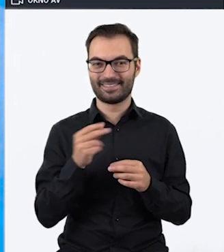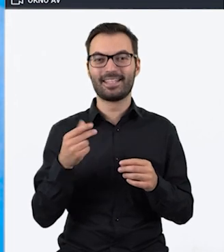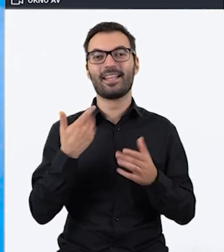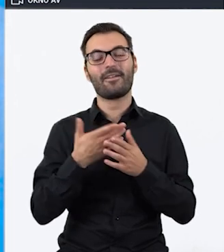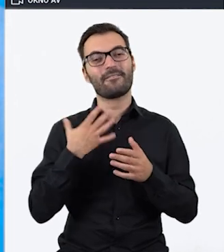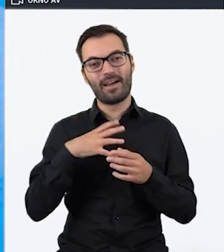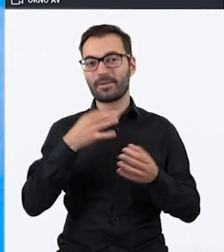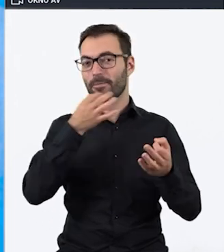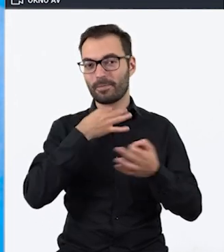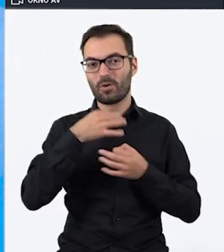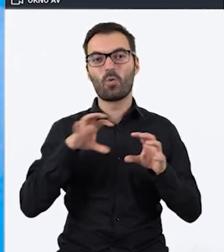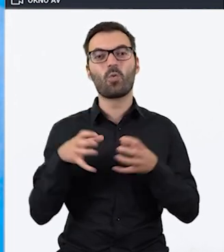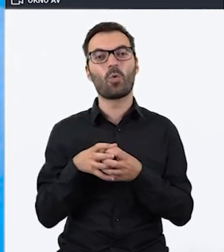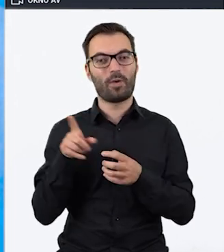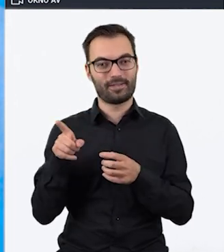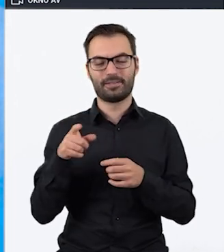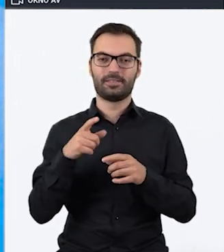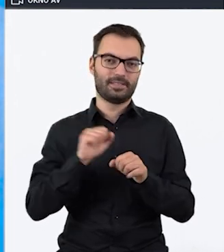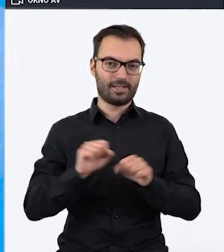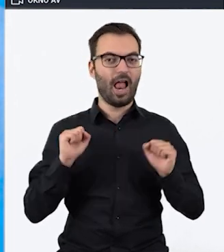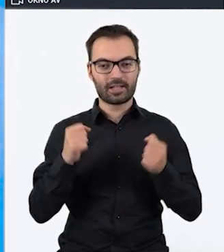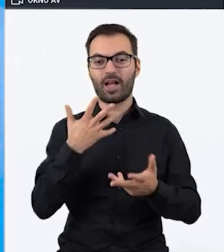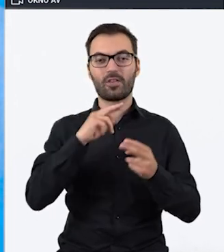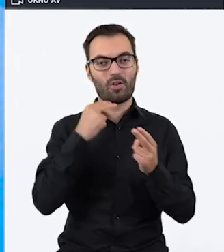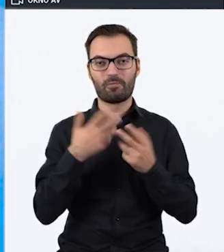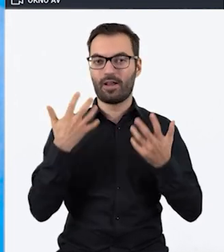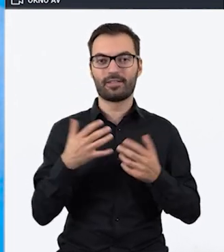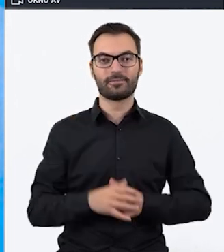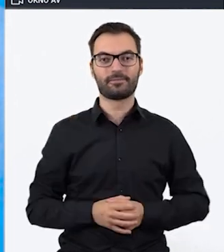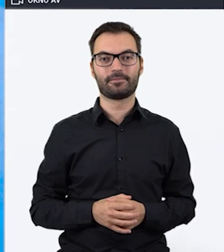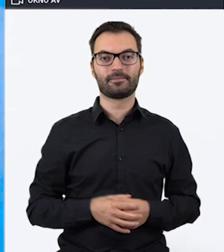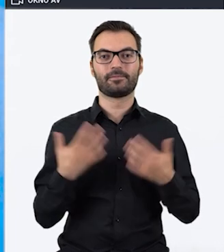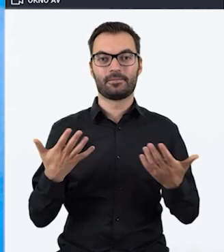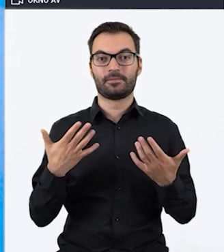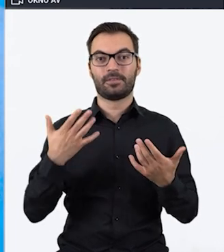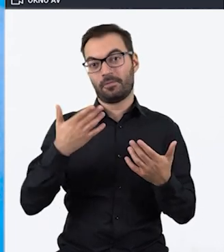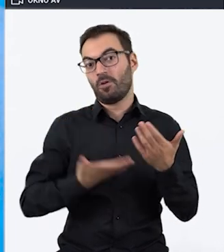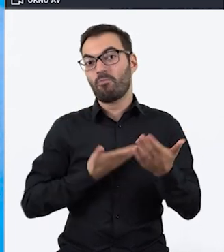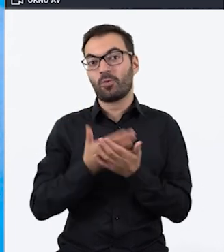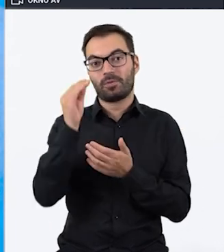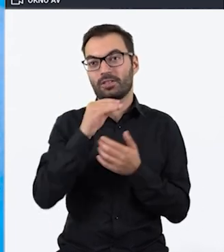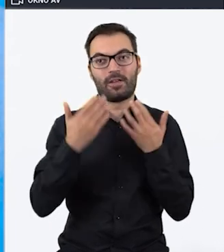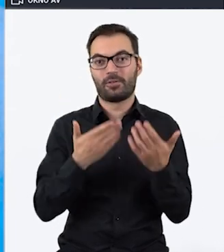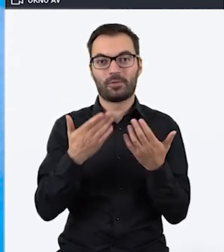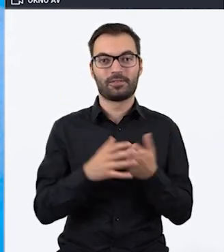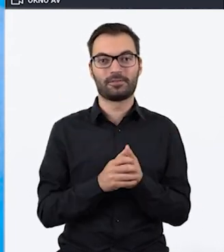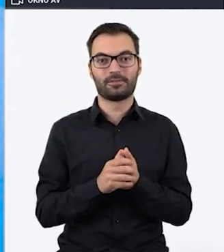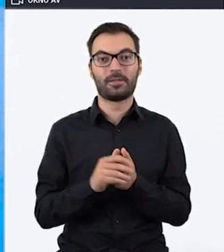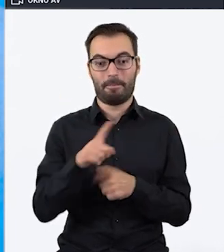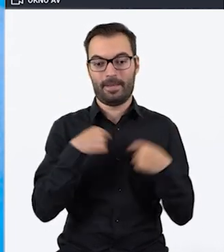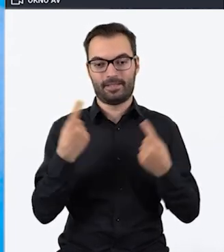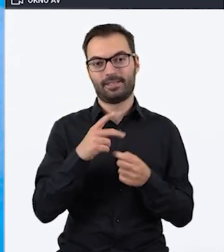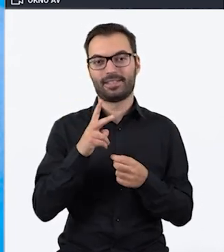Zachęcamy do zadawania pytań na grupie, tam jesteśmy aktywni, chętnie odpowiemy i możemy zaoferować jeszcze ewentualnie my,